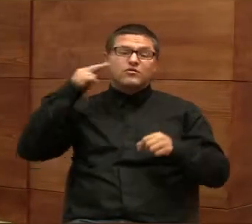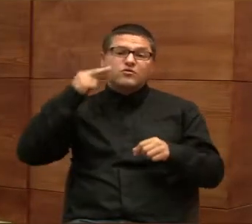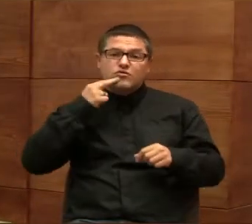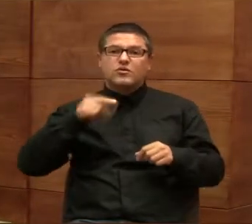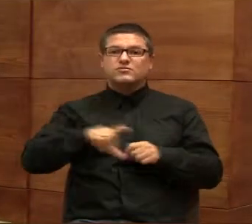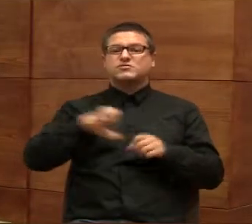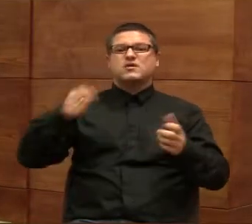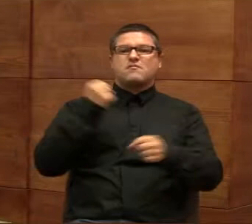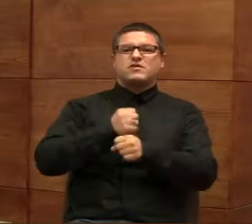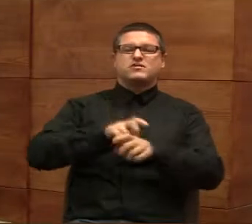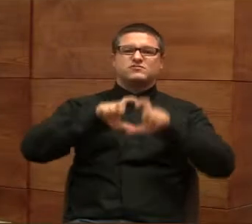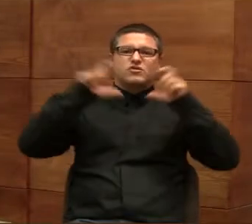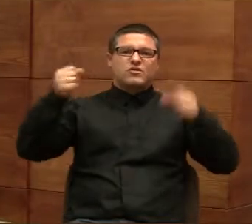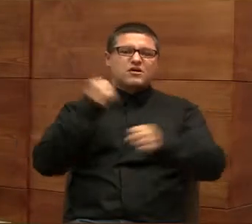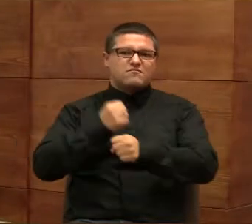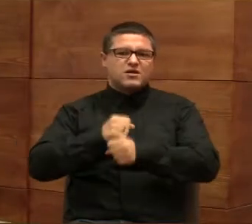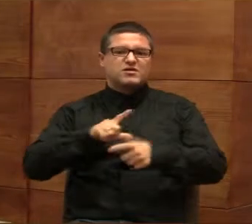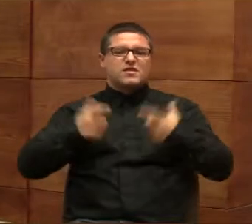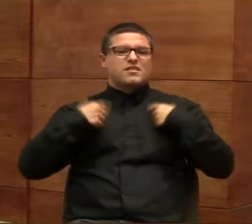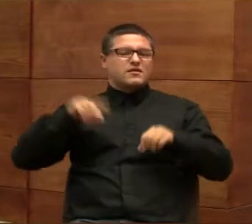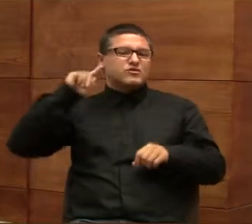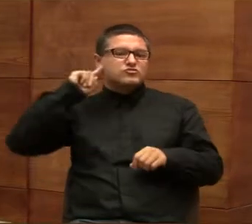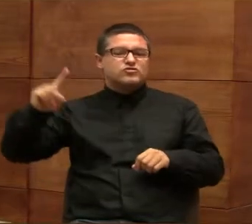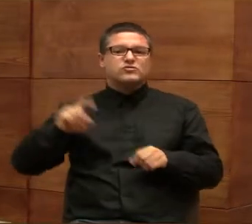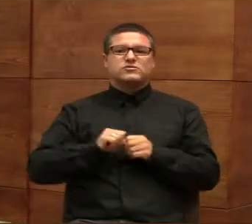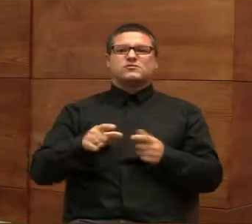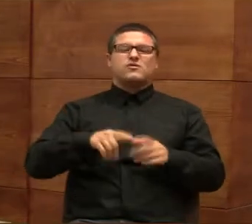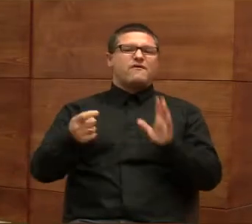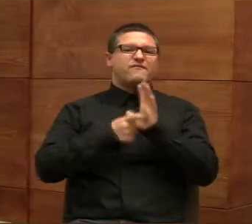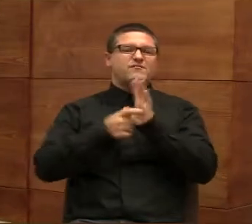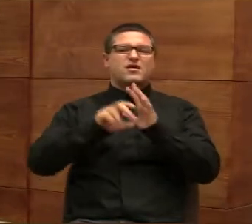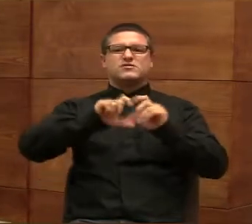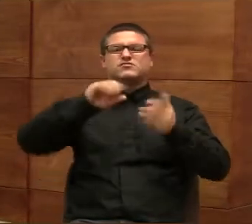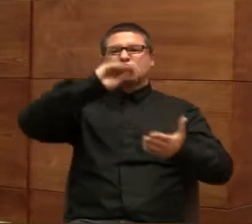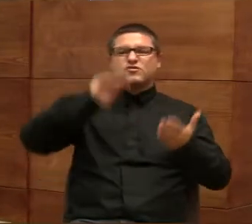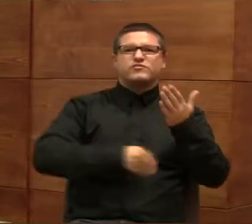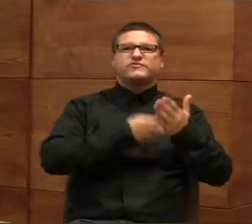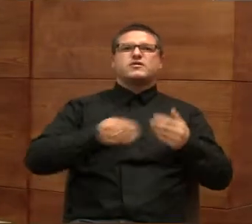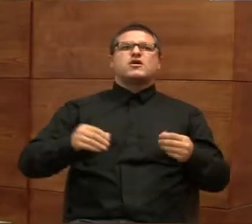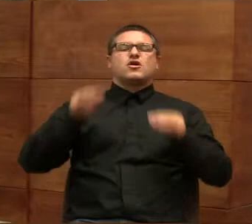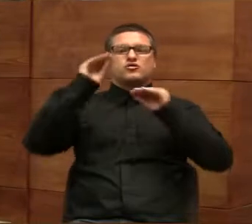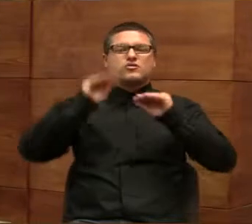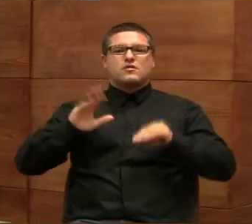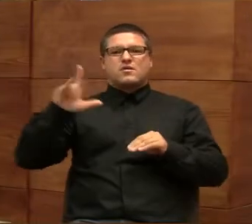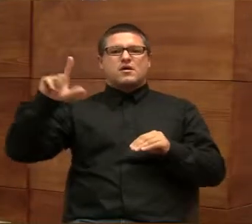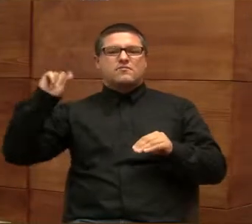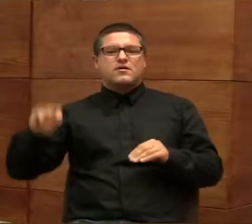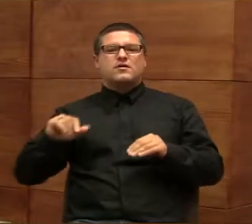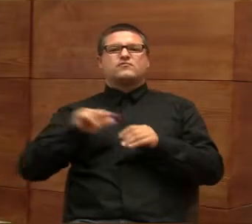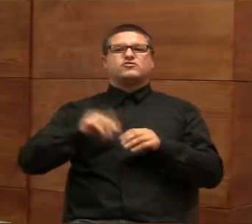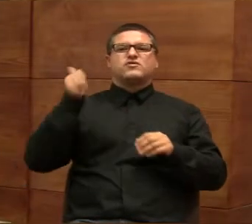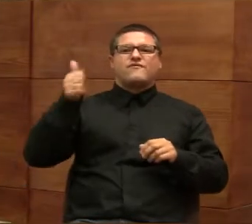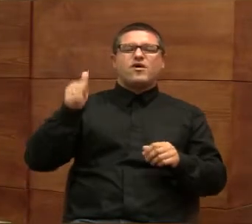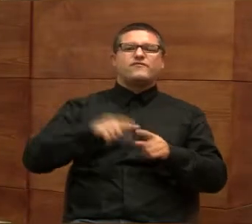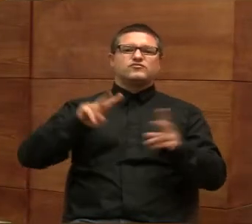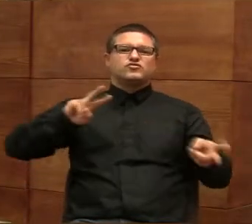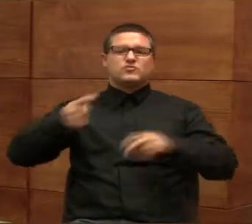Czy praca w zakładach pracy dla osób niesłyszących. Wszędzie to wymaga np. podpisywania, nie wiem, na szkoleniach BHP musi być pachorz,